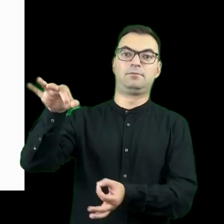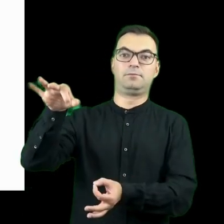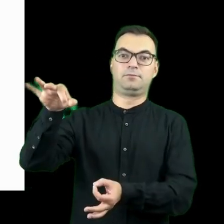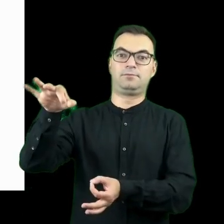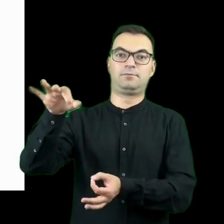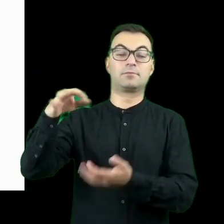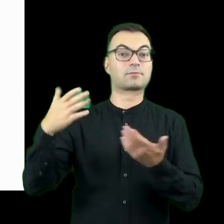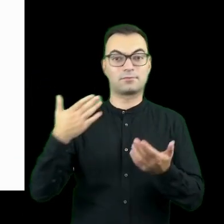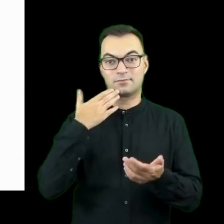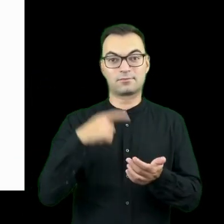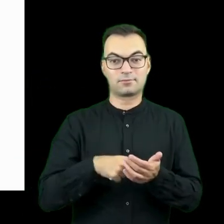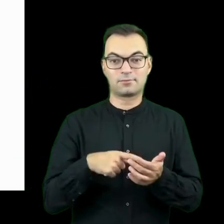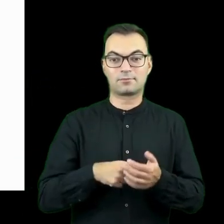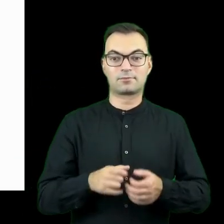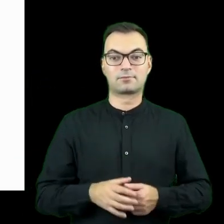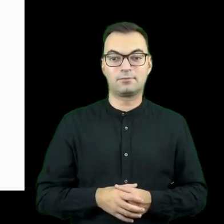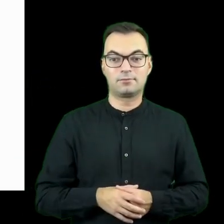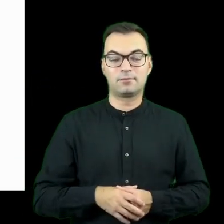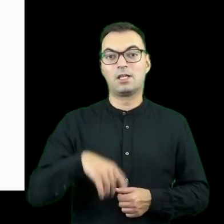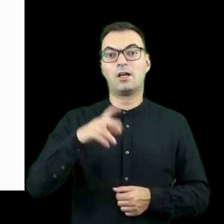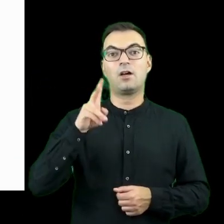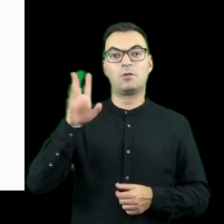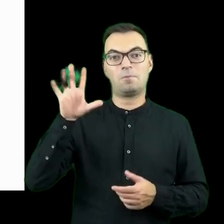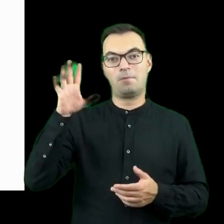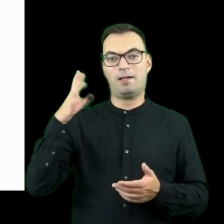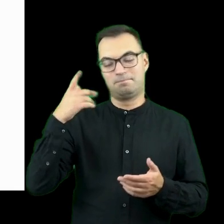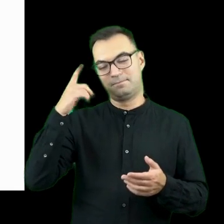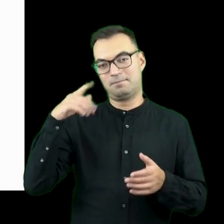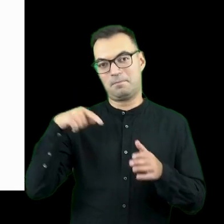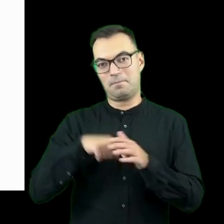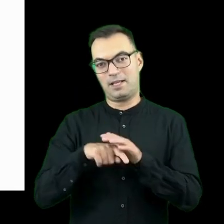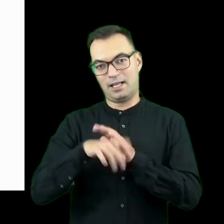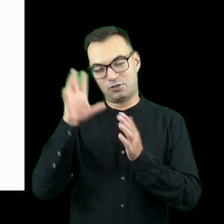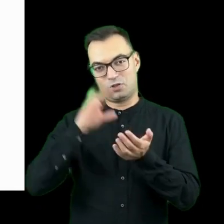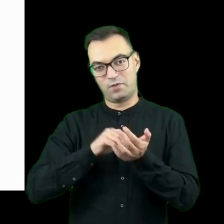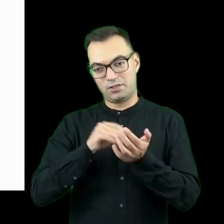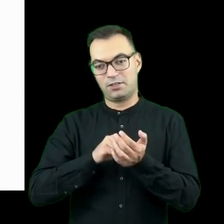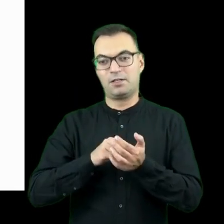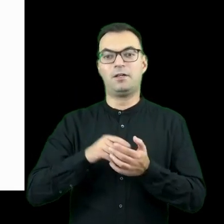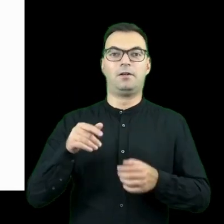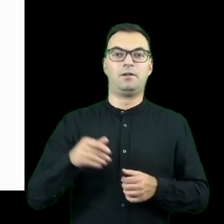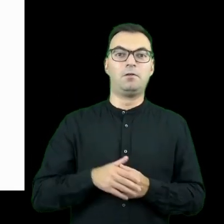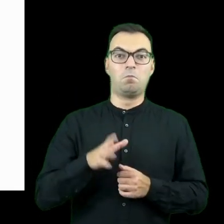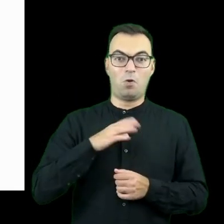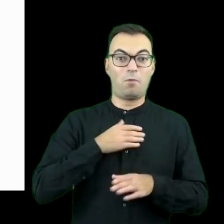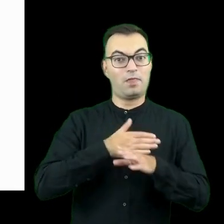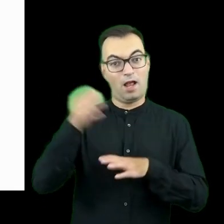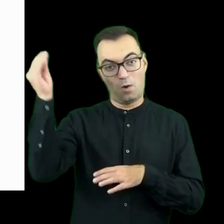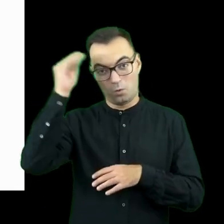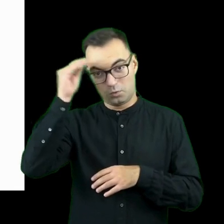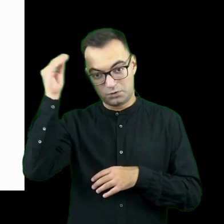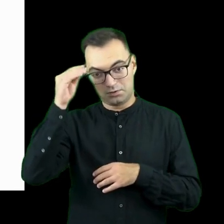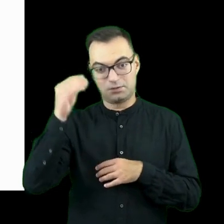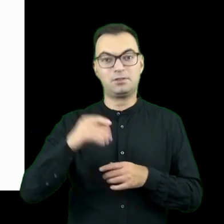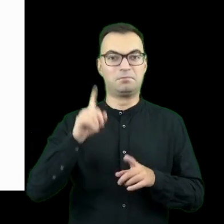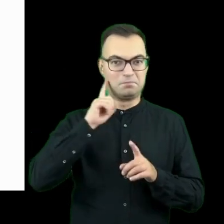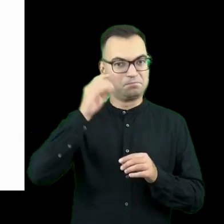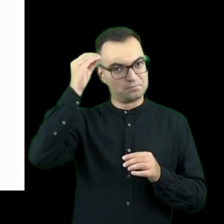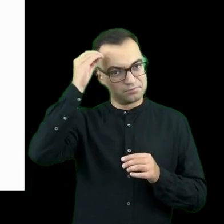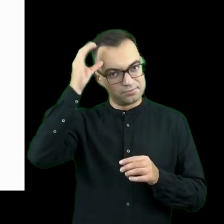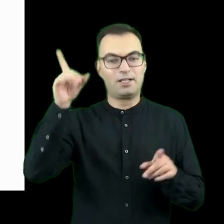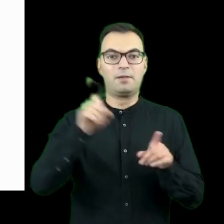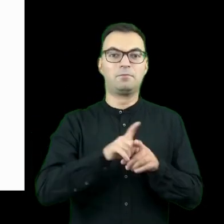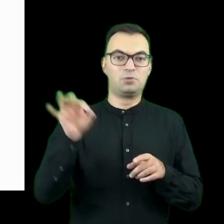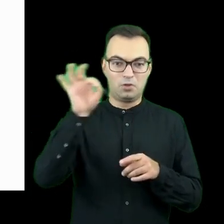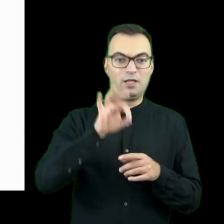tym samym umożliwiając osobom z doświadczeniem migranckim nie tylko kontynuację edukacji ze względów merytorycznych,